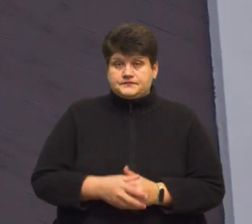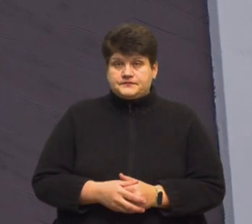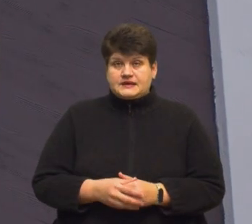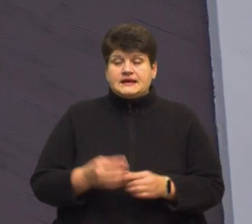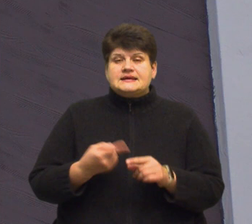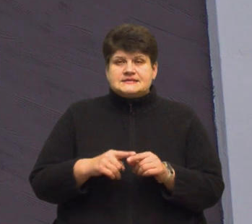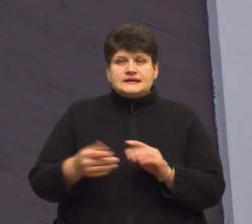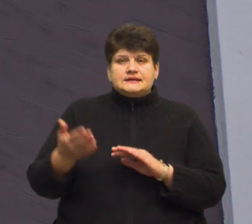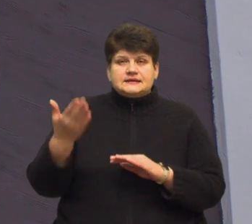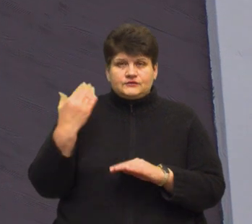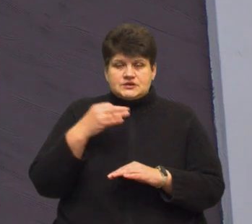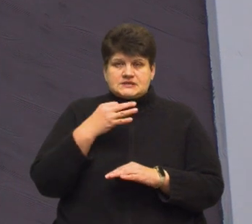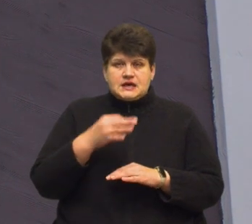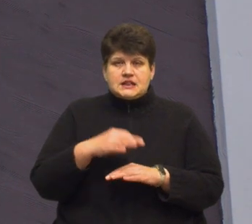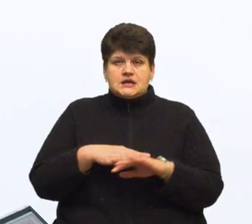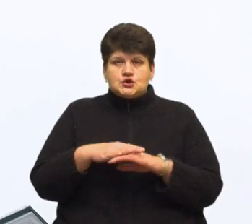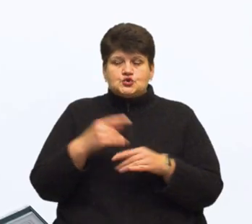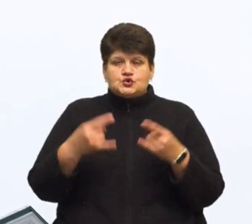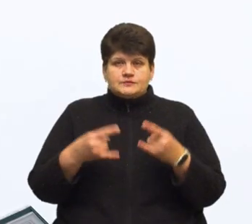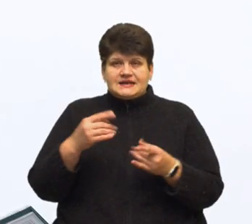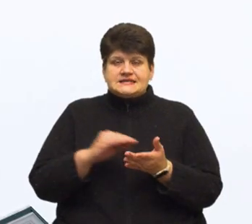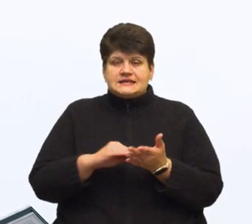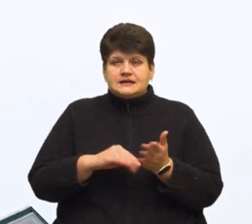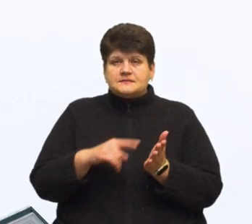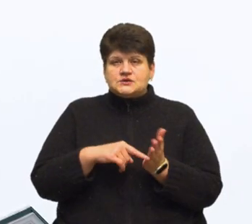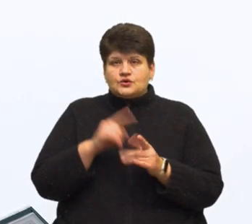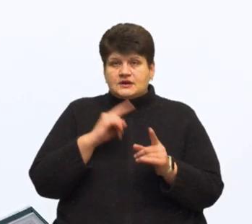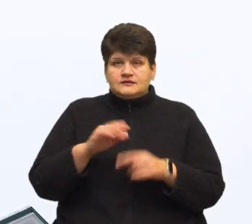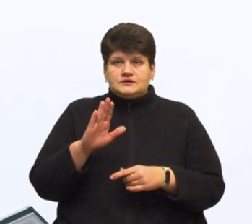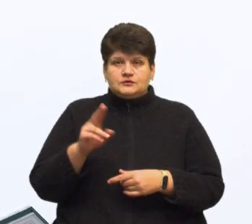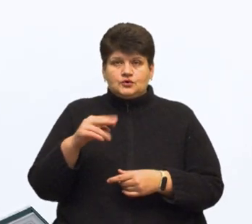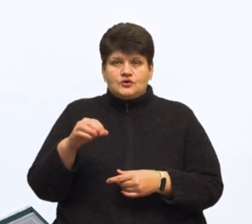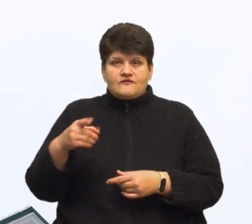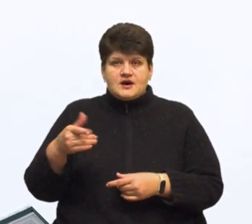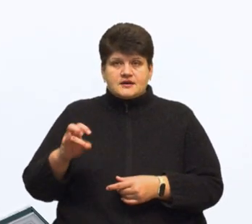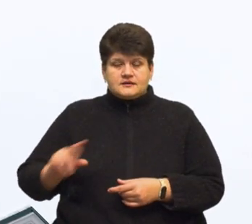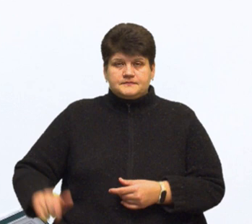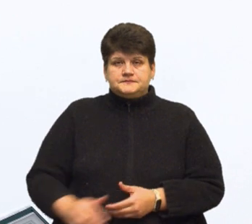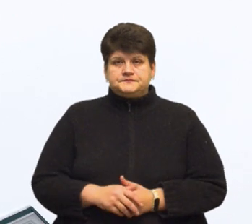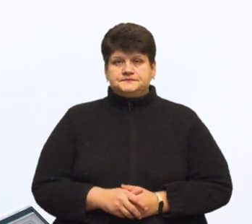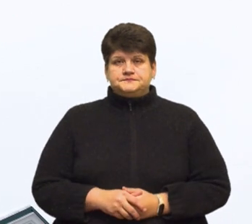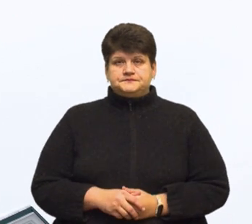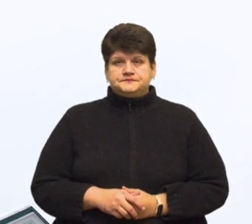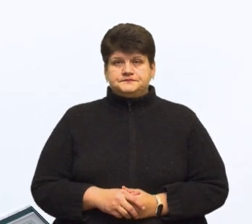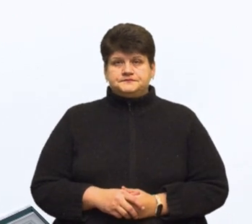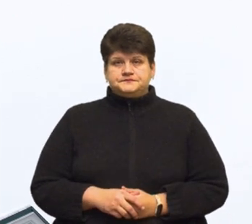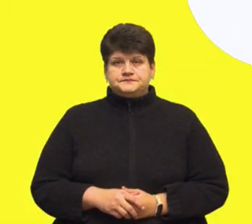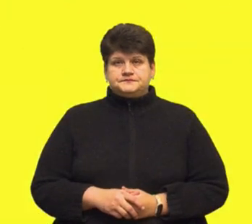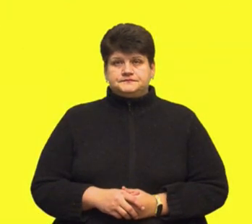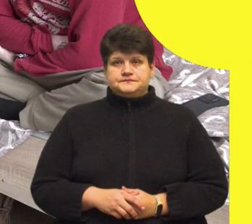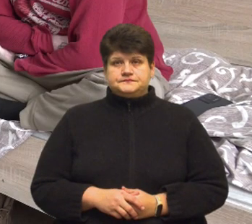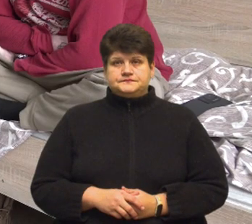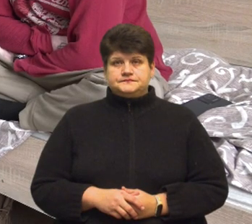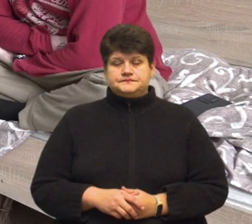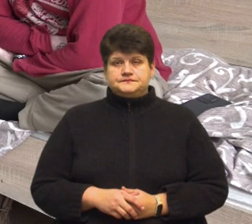повідомив Суспільному секретар Теребовлянської міської ради Володимир Довгань. Лілія Лобур, Оксана Галіяш. Суспільне новини. Тернопільщина.